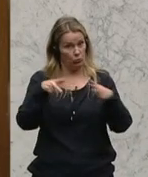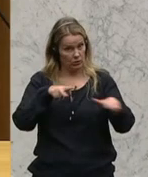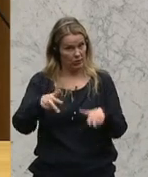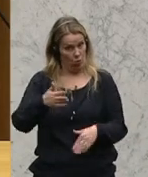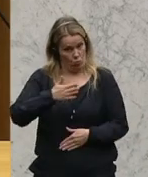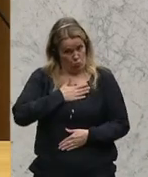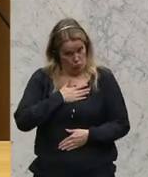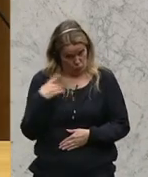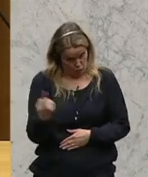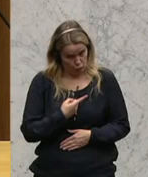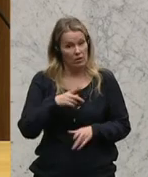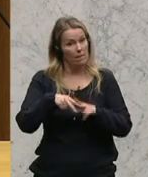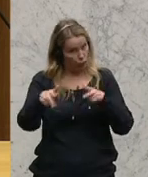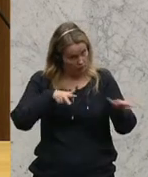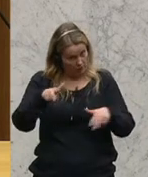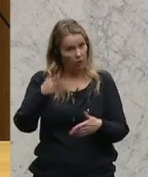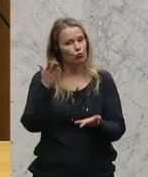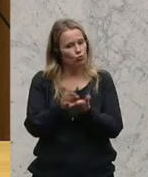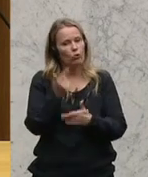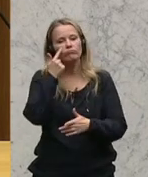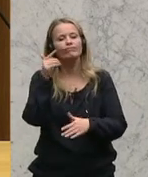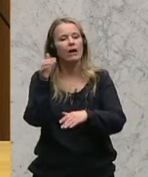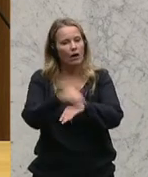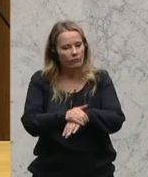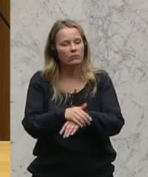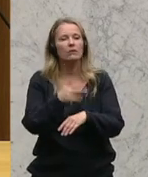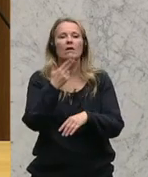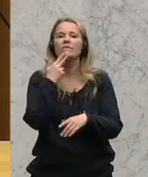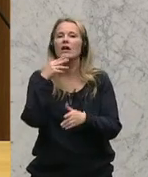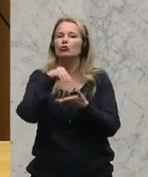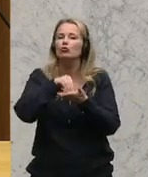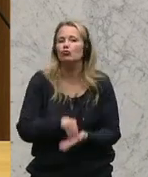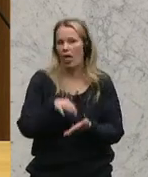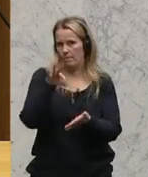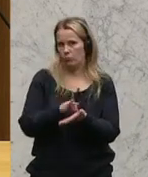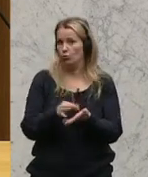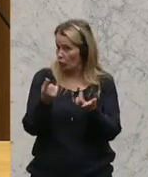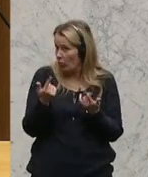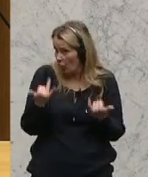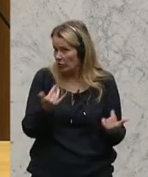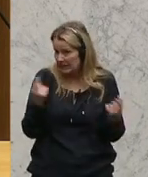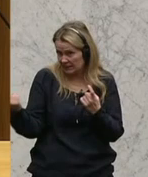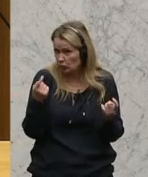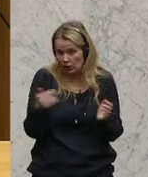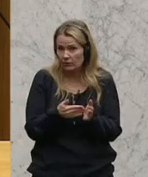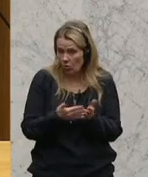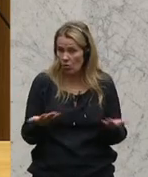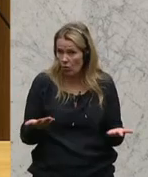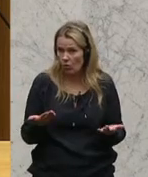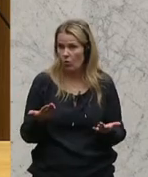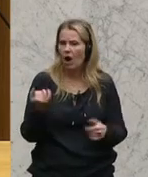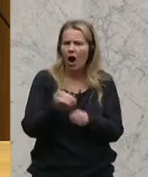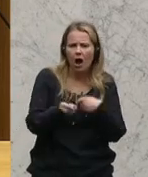Bundesregierung erkannt hat, wo die Schwerpunkte, dass wir mal heute noch zum Diskutieren haben, zu setzen sind. Was der